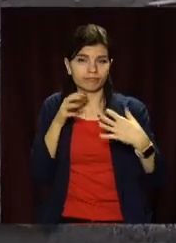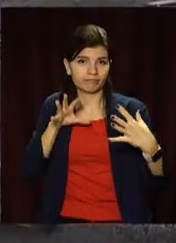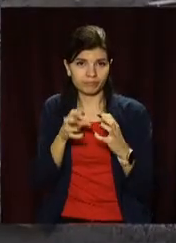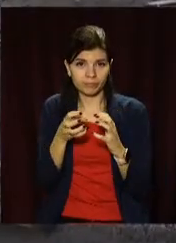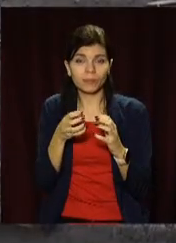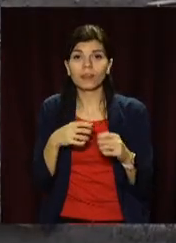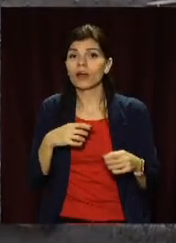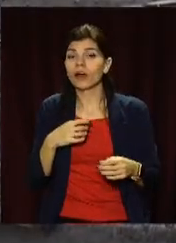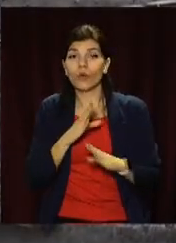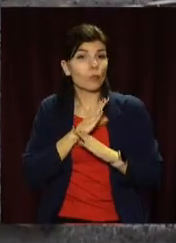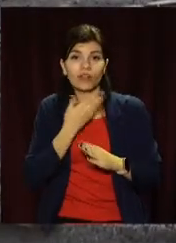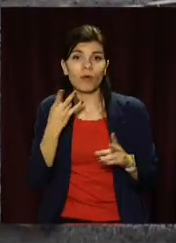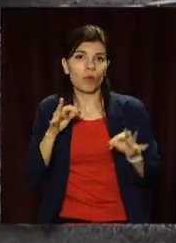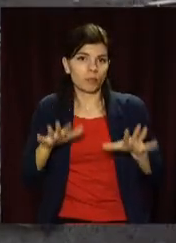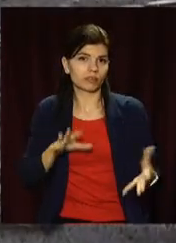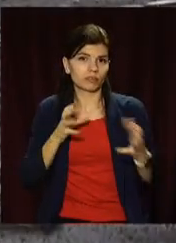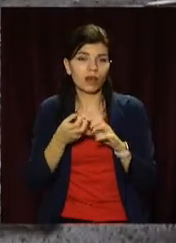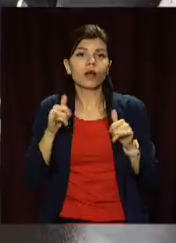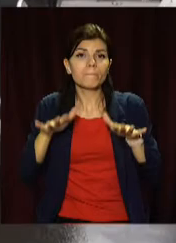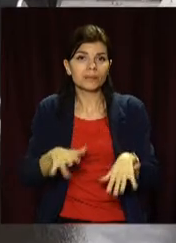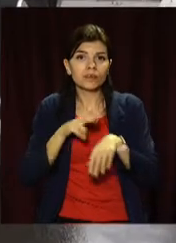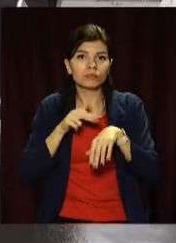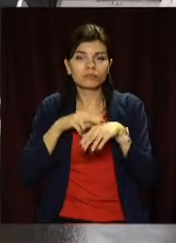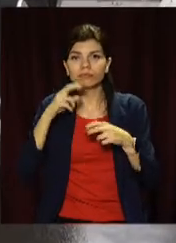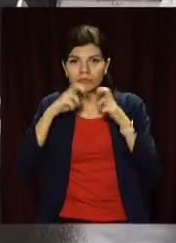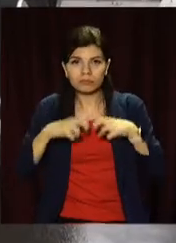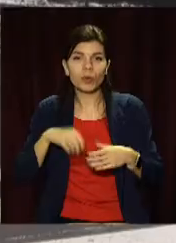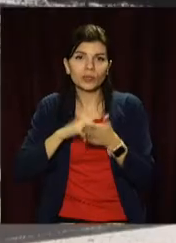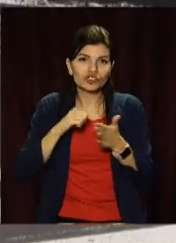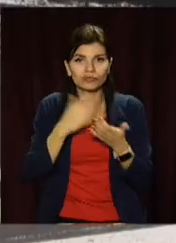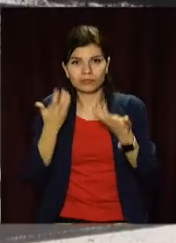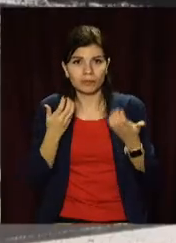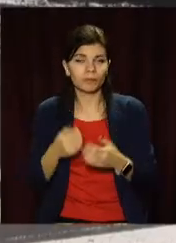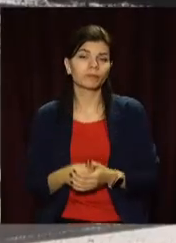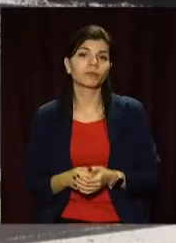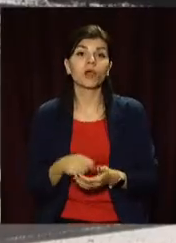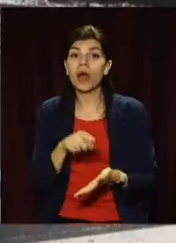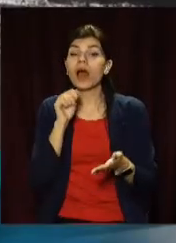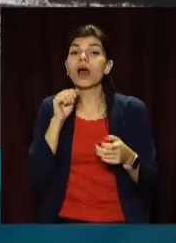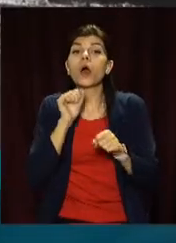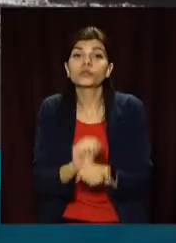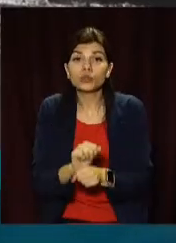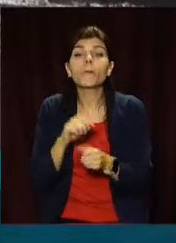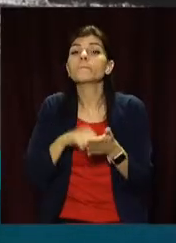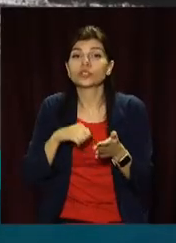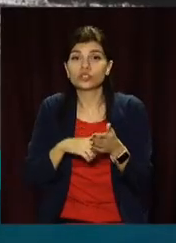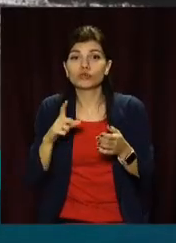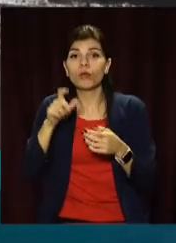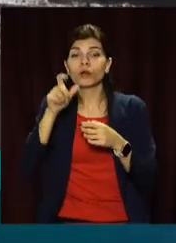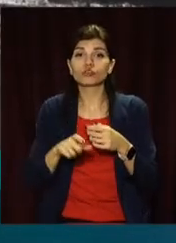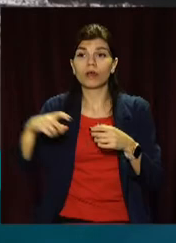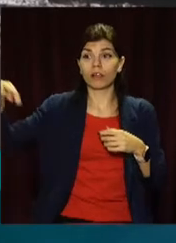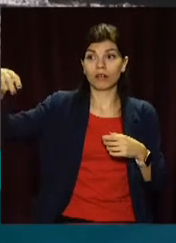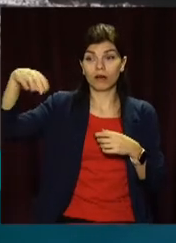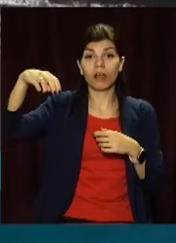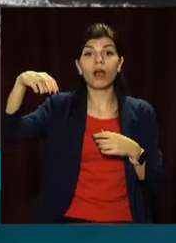та постраждалих немає. На місці працюють поліціанти. Остановка була в связі з тим, що пішохід відходив